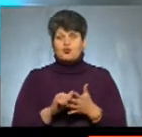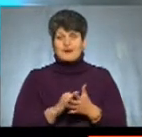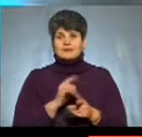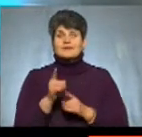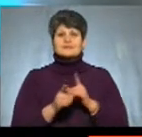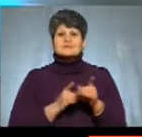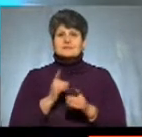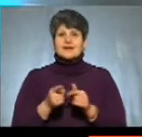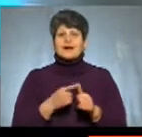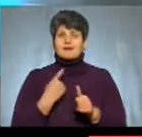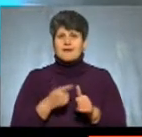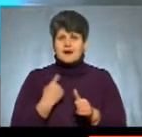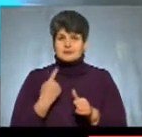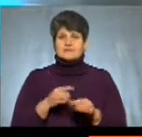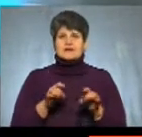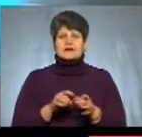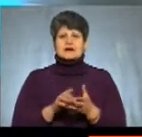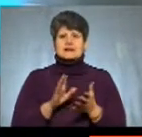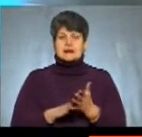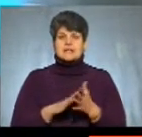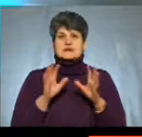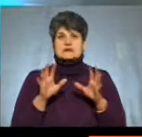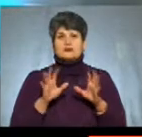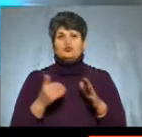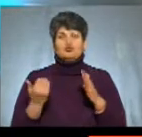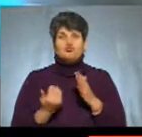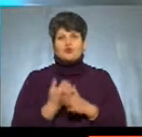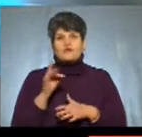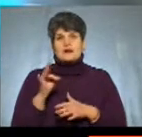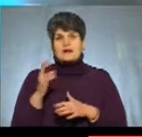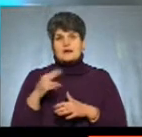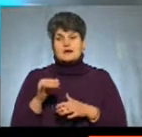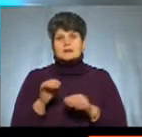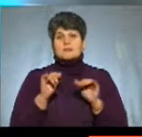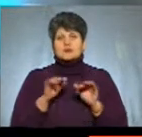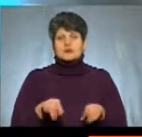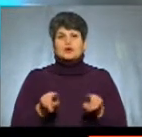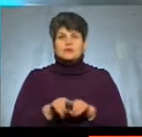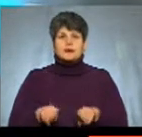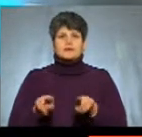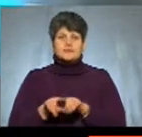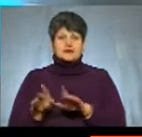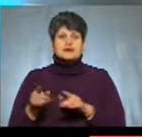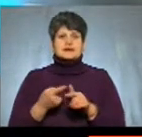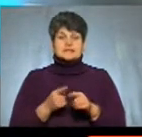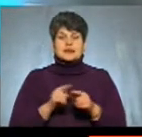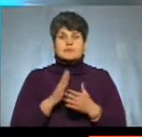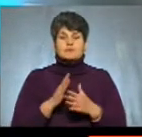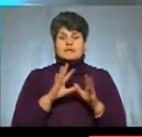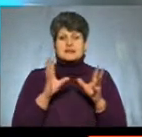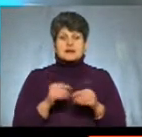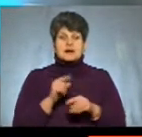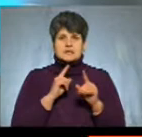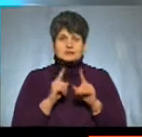назви, реєстрація статуту в новій редакції, процедура одна і та ж. Це має відбутися на загальних зборах, має